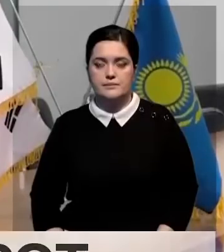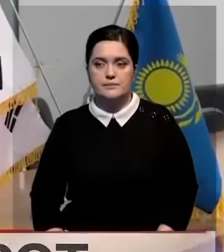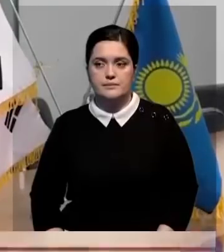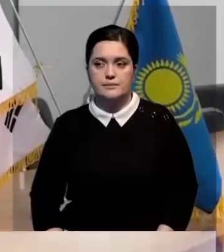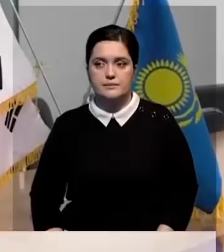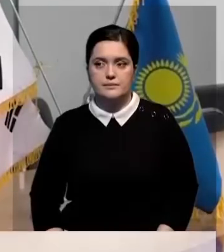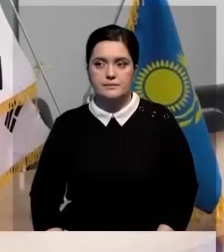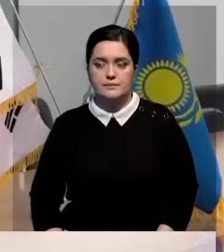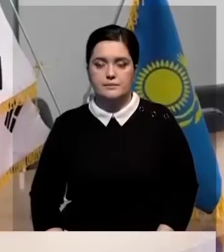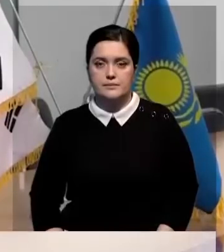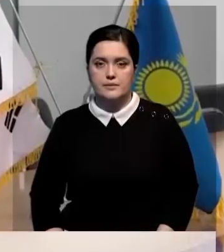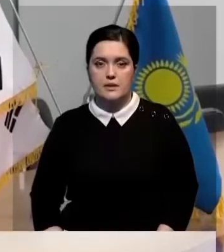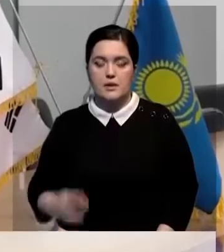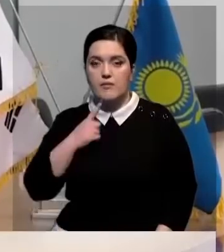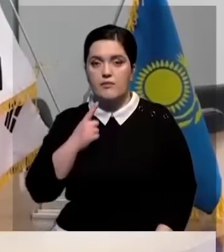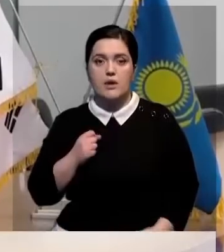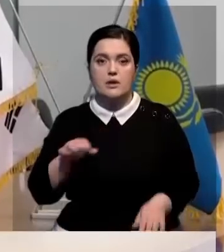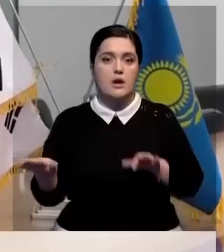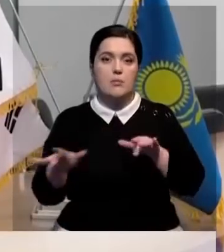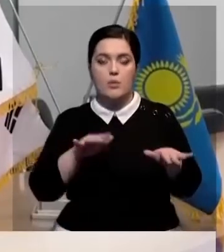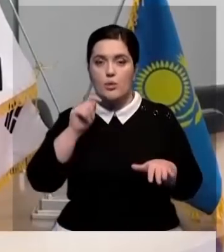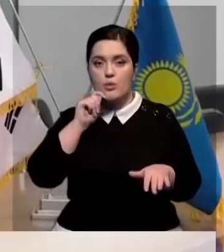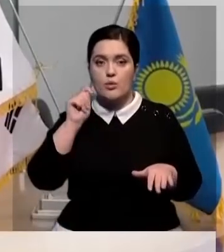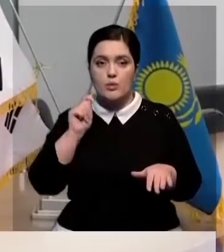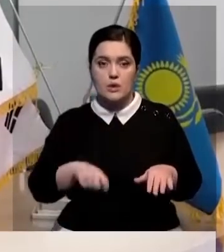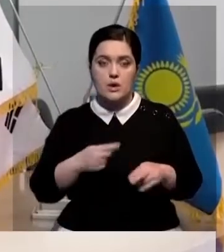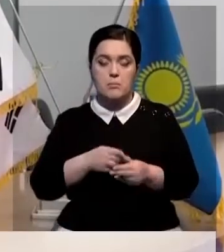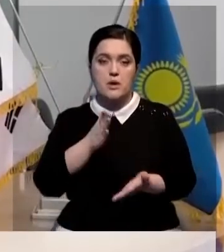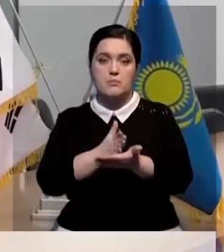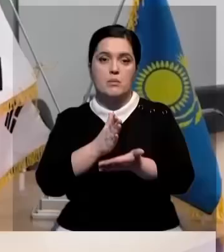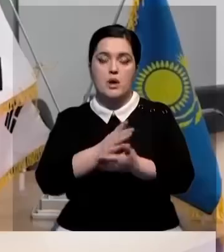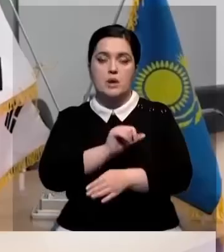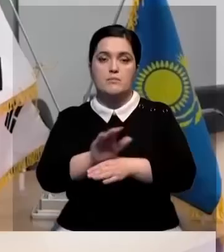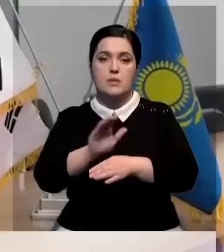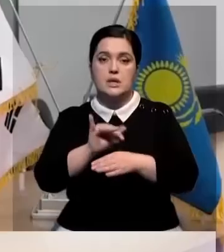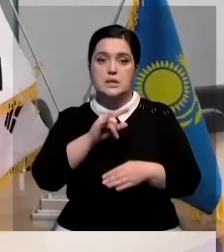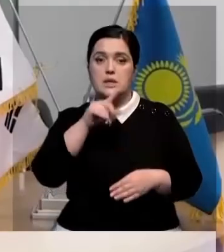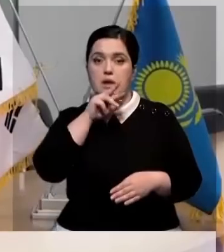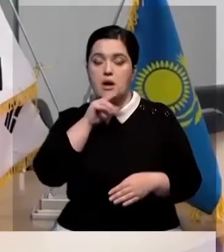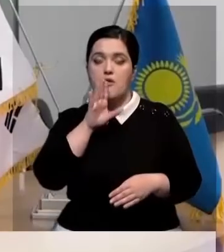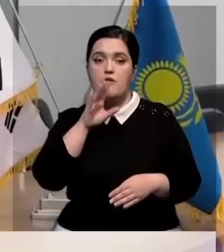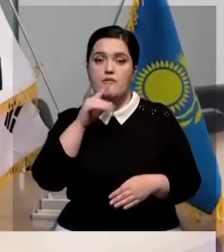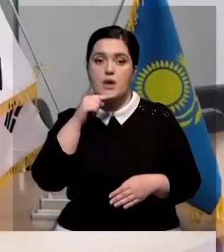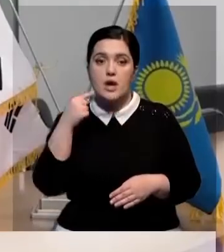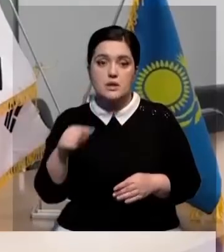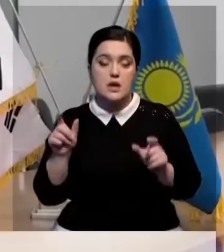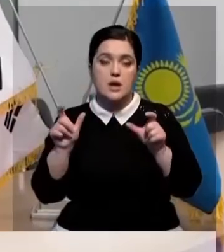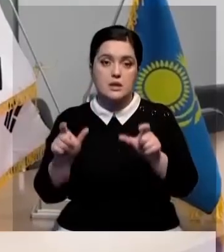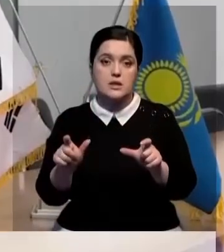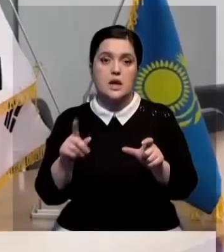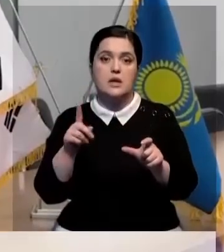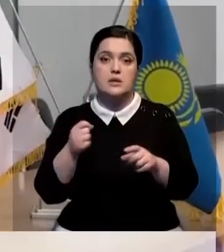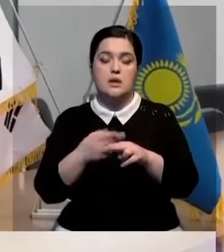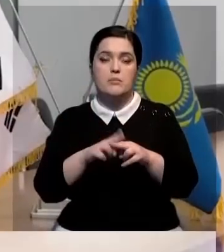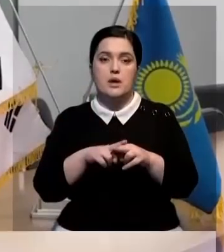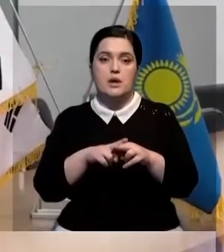С началом военной операции в Украине в этом году прямой экспорт из Кореи в Россию был ограничен. Из-за экономических санкций